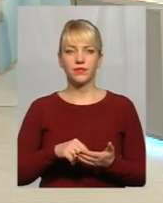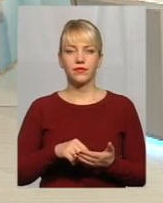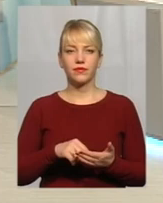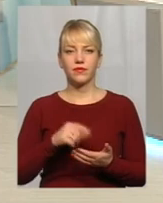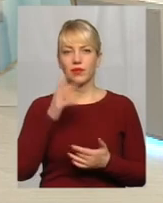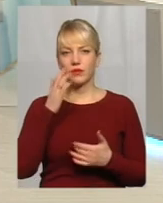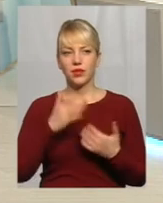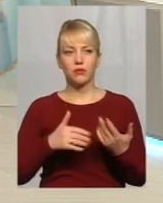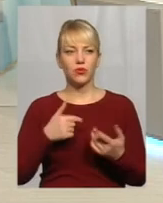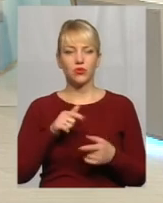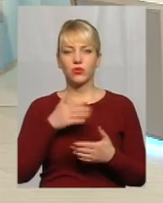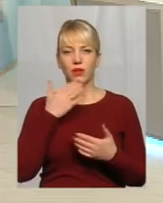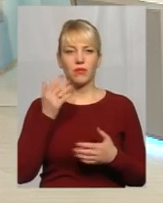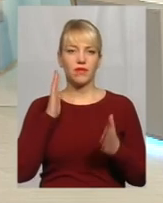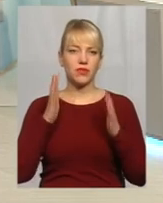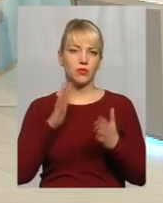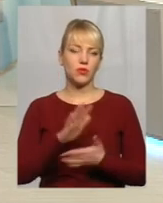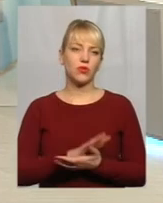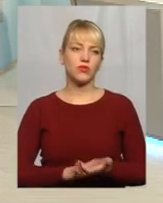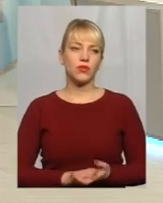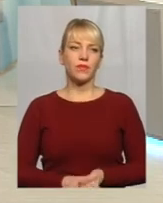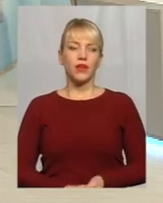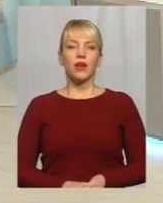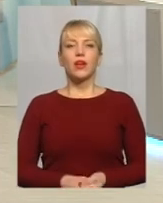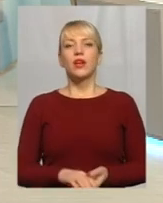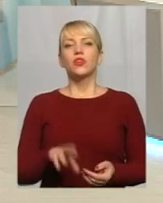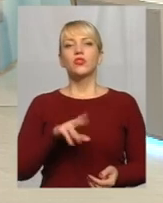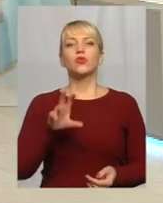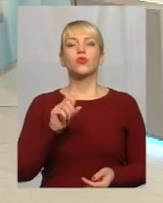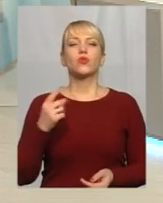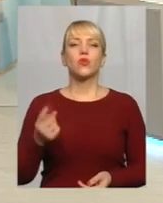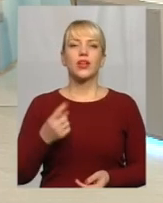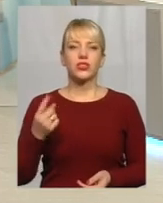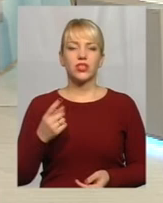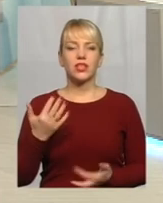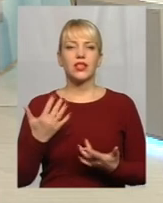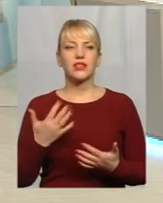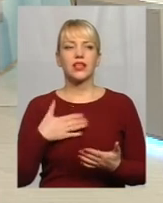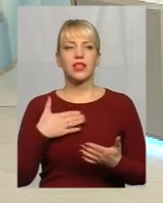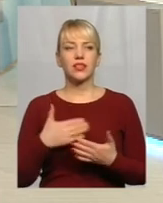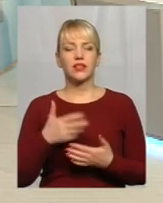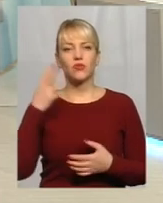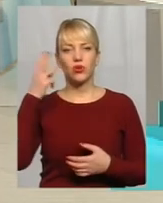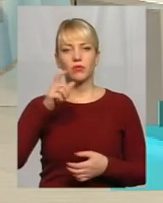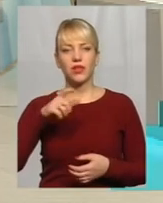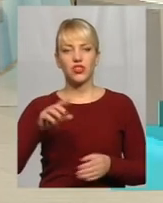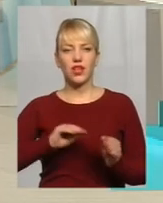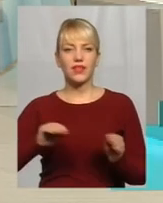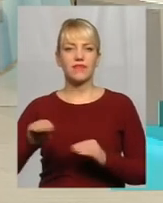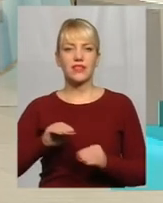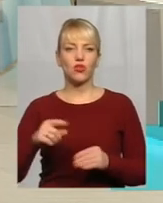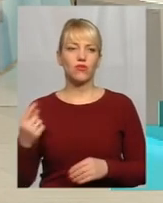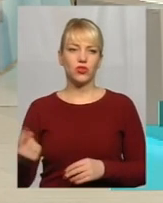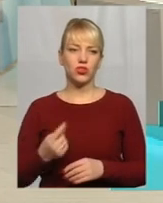ага, перепрошую, немає питання, то ми продовжимо далі Стосовно лічильників, наскільки активно хмельчани їх зараз встановлюють? В нас